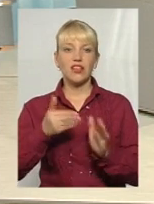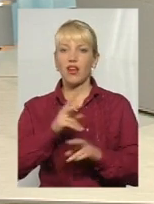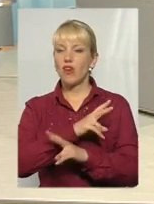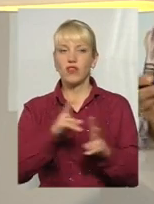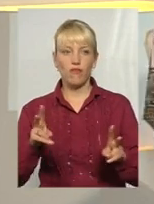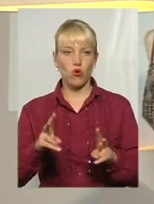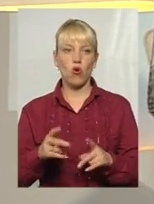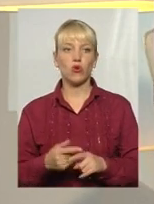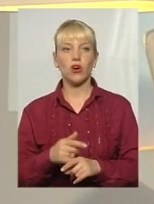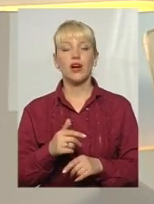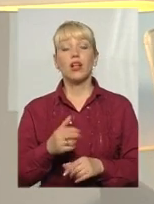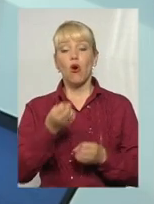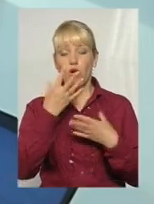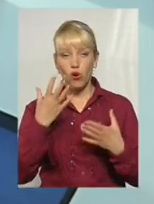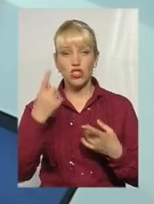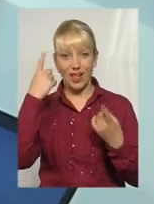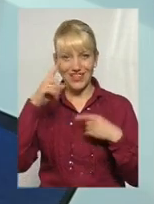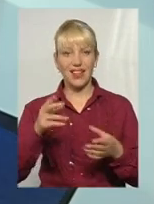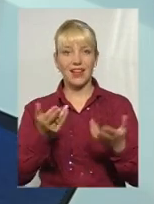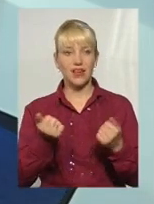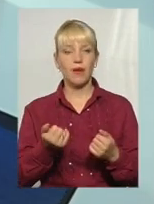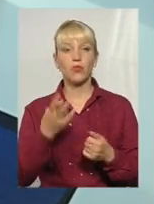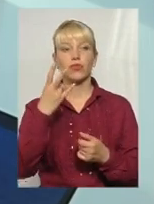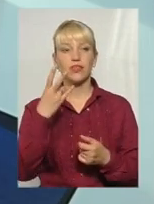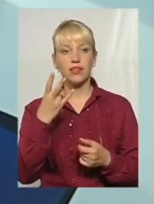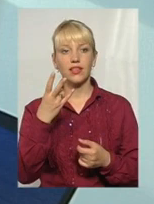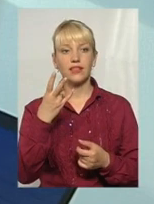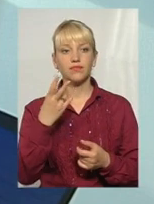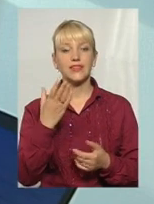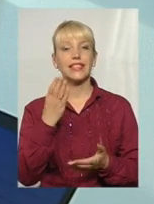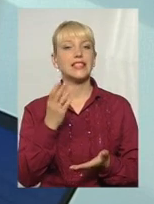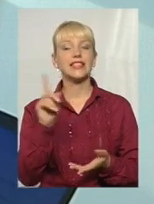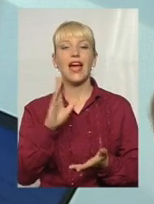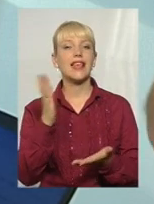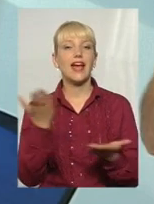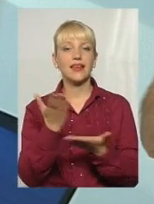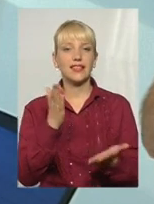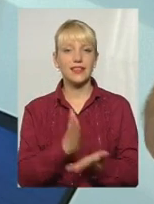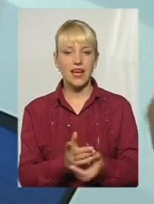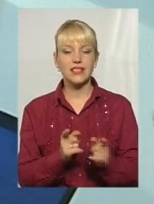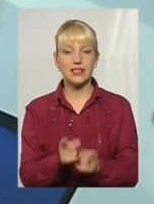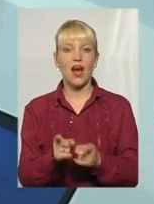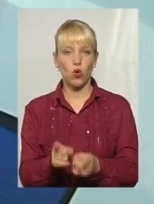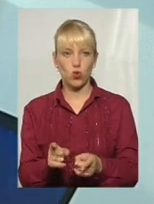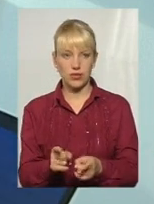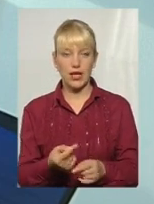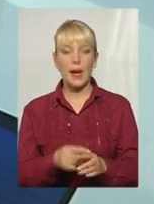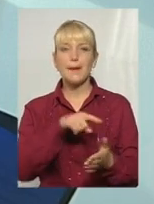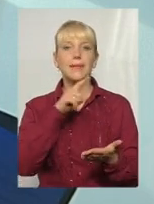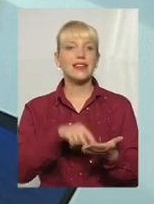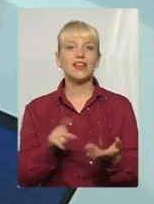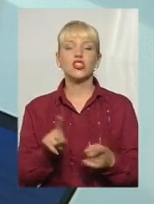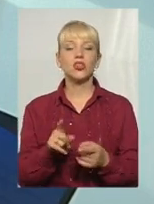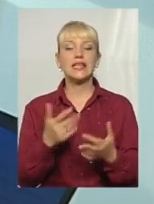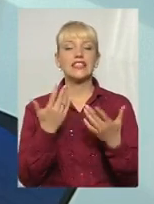нарікань. Ну, хороша ідея. Гроші поліції для зародини. По-перше, є які загрози, скажімо, які питання ще. Це питання так званої